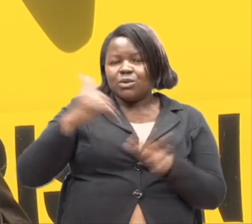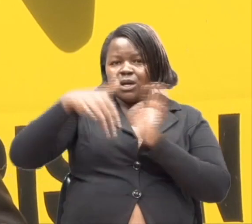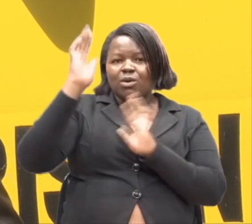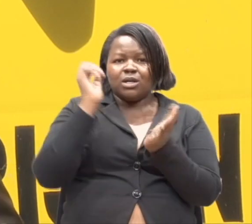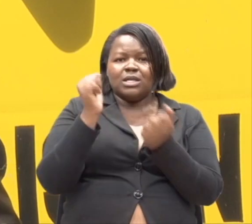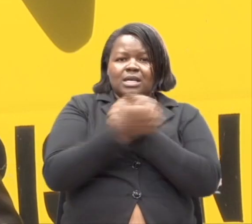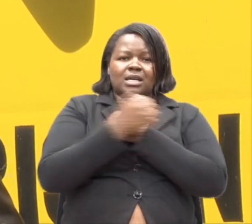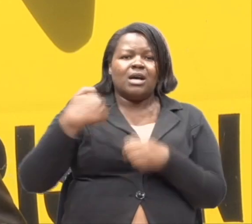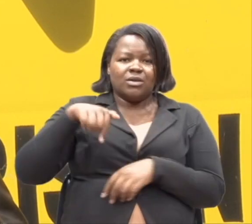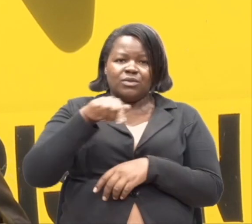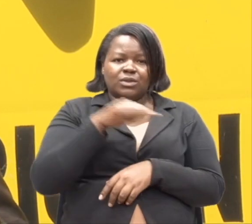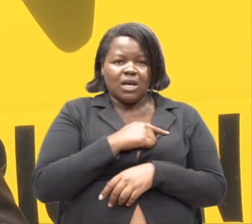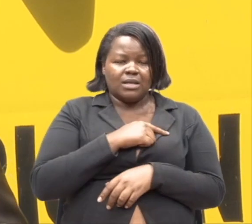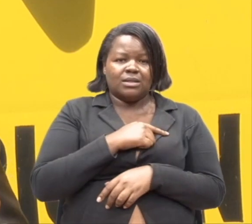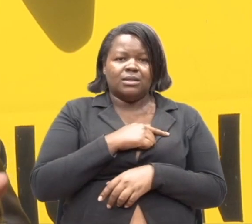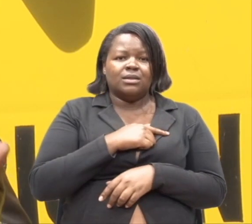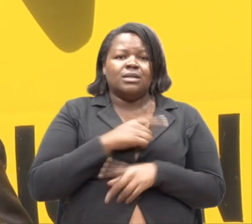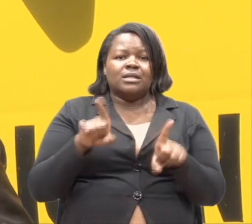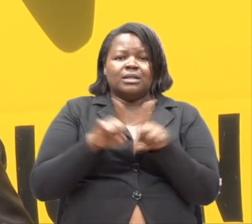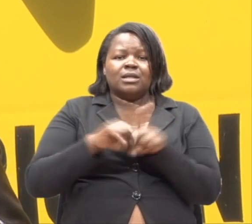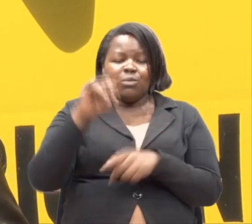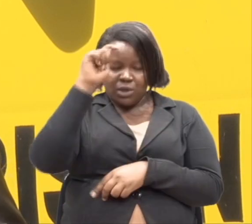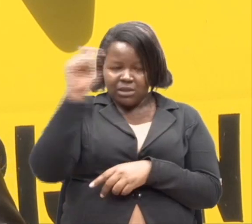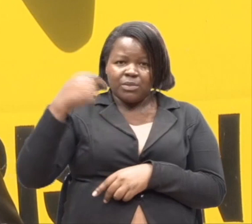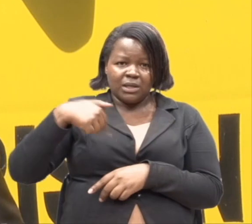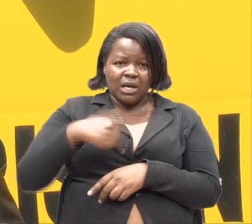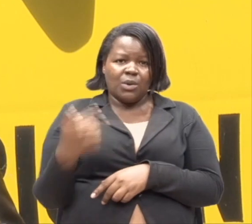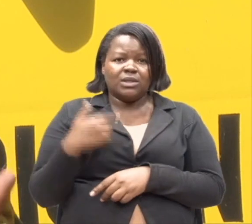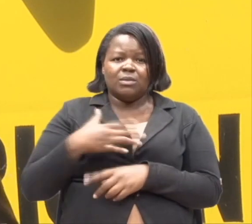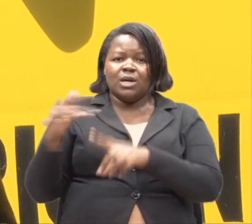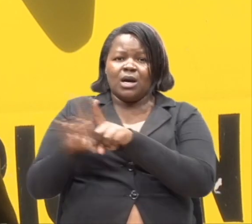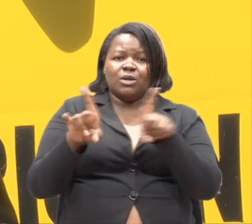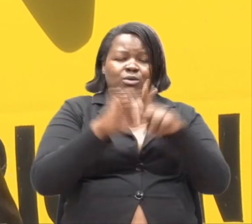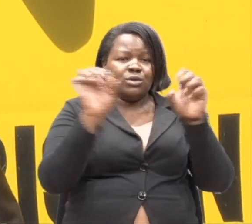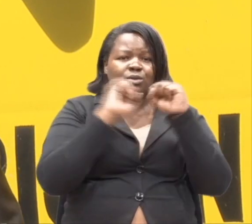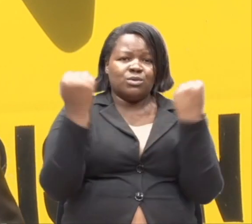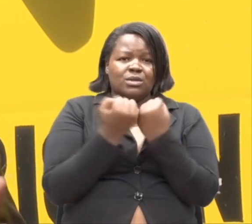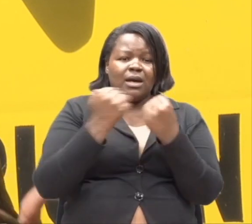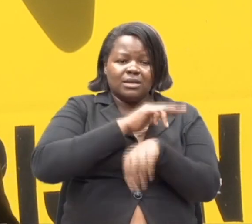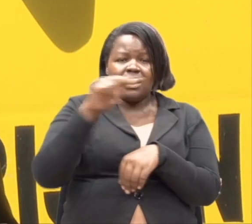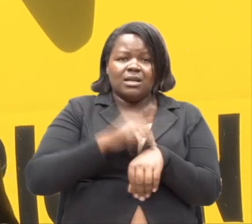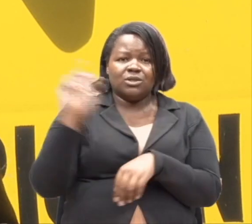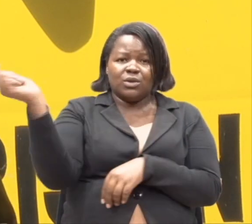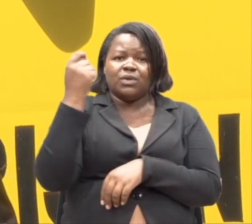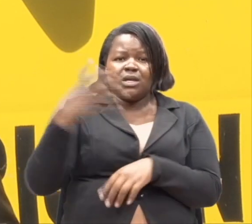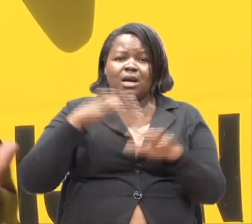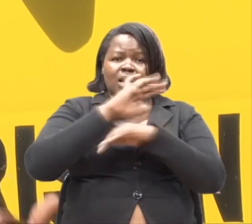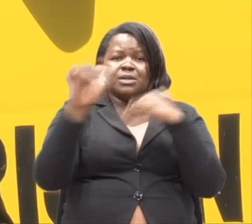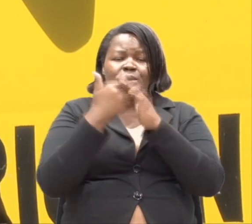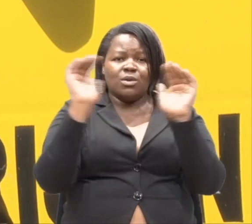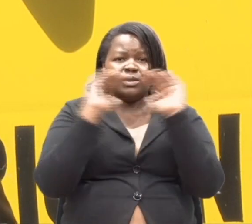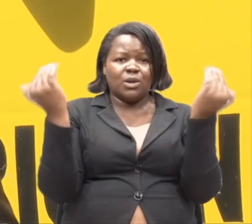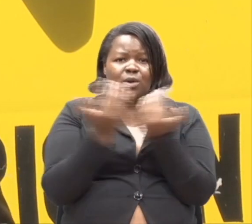kila moja wetu. Tumueshimu yule mwingine. Kama bide tunajieshimu. Nahiso sayati yetu. Hata inchi yetu ya Kenya. Hata ulimwe